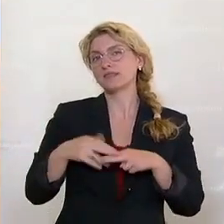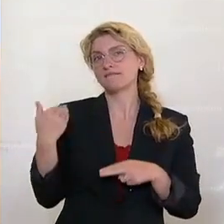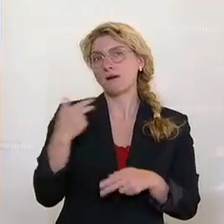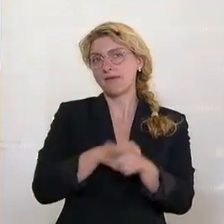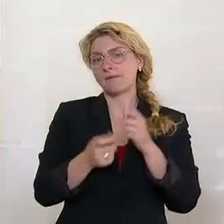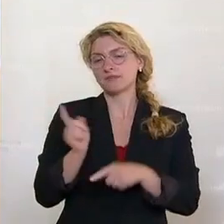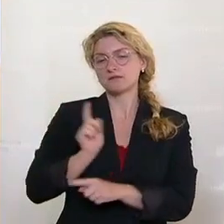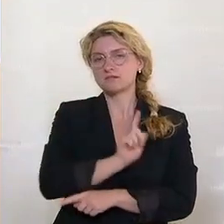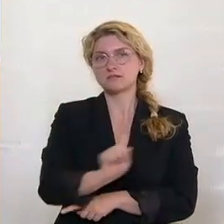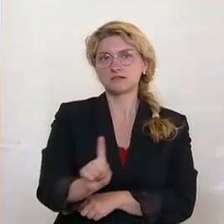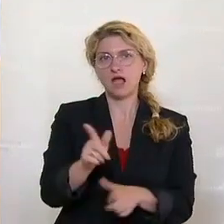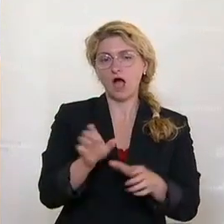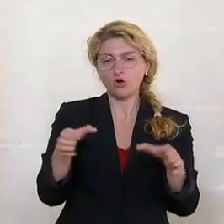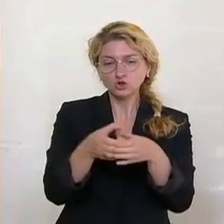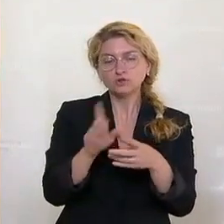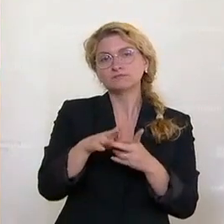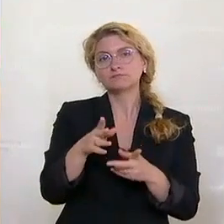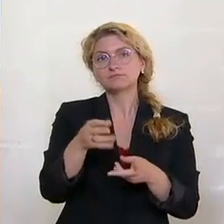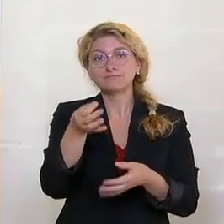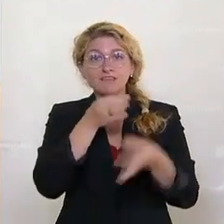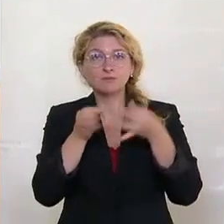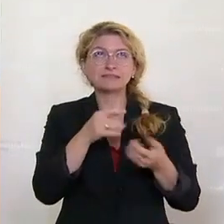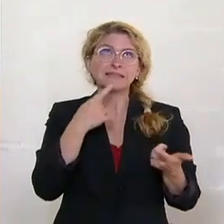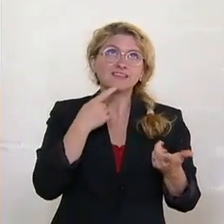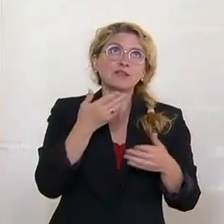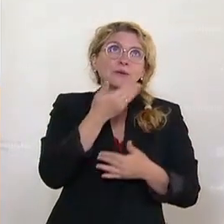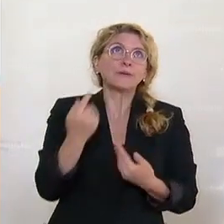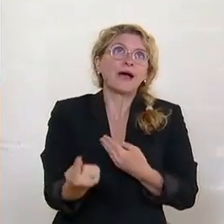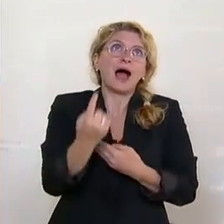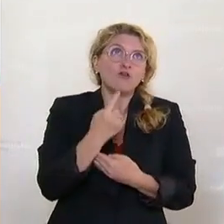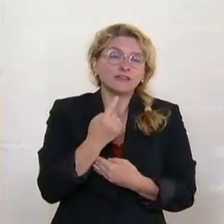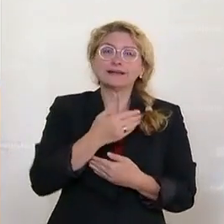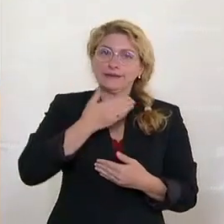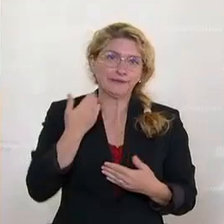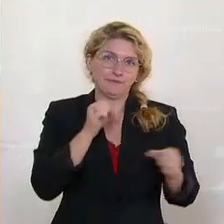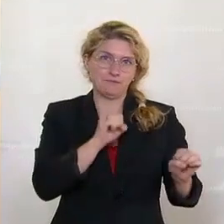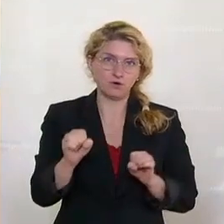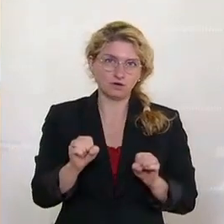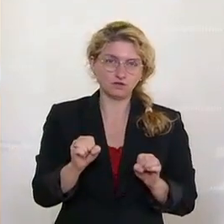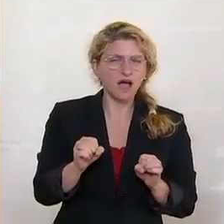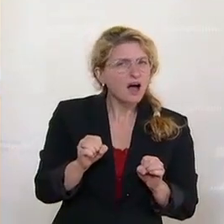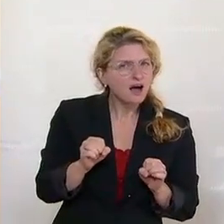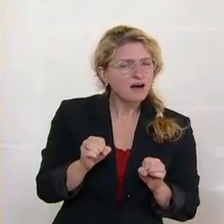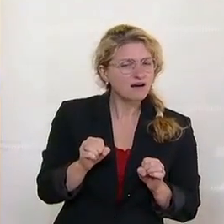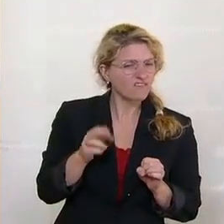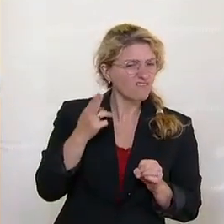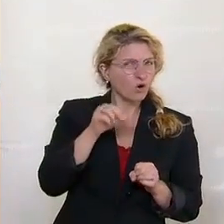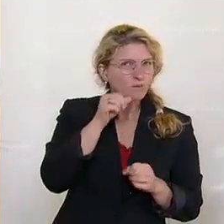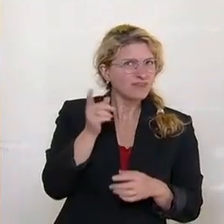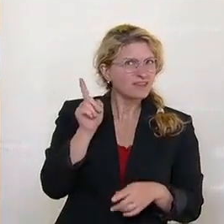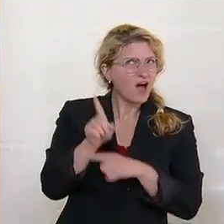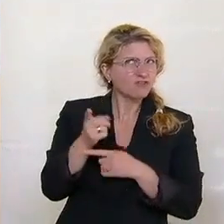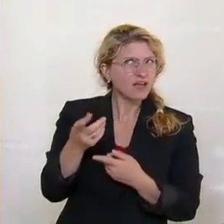sinngemäß ohne Auftrag bei Ihnen nichts geht. Aber warum man sich den Auftrag nicht auch telefonisch